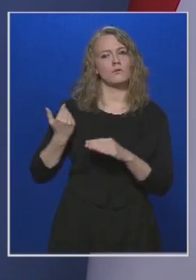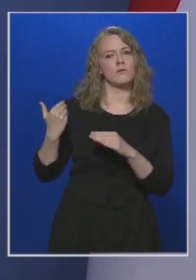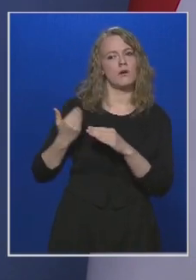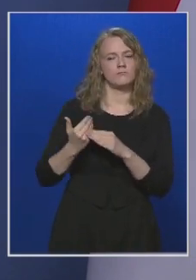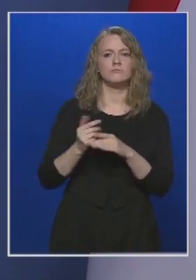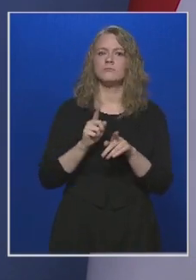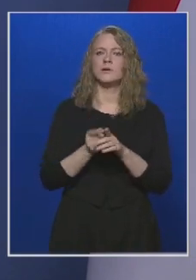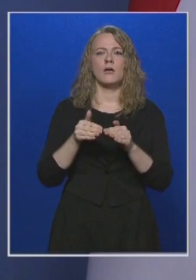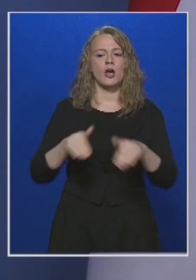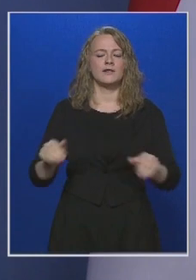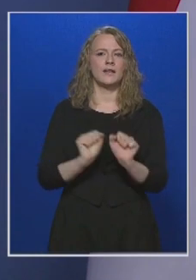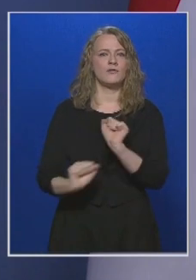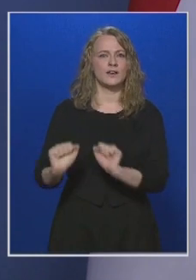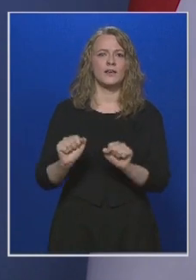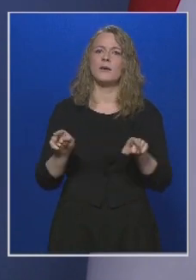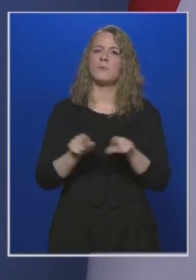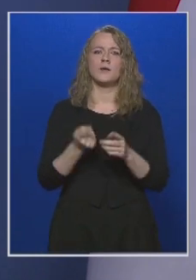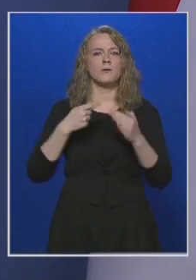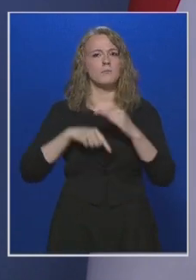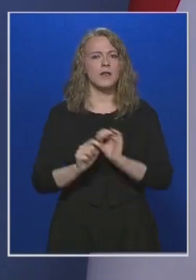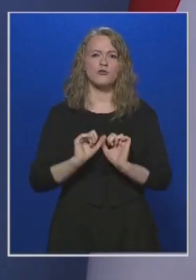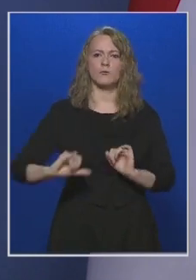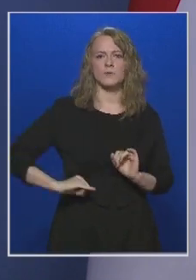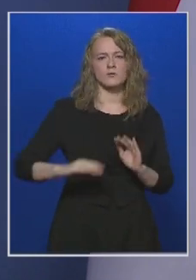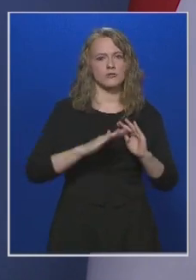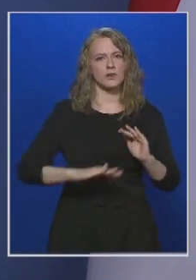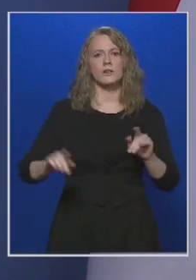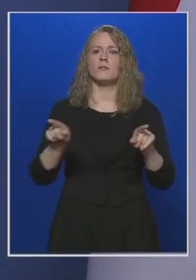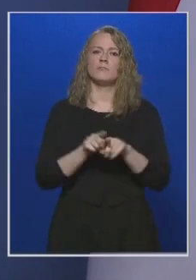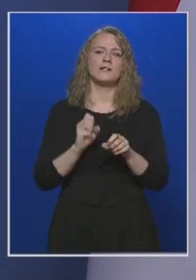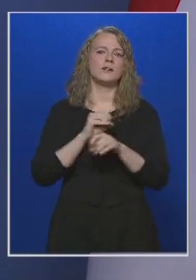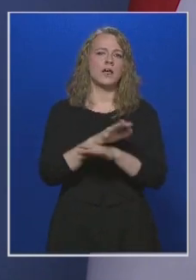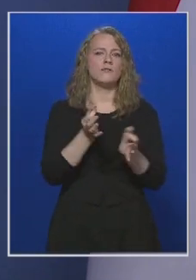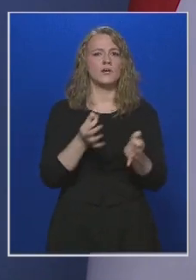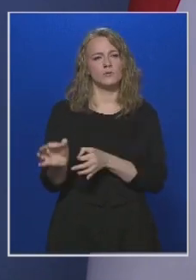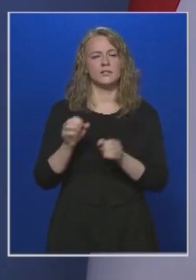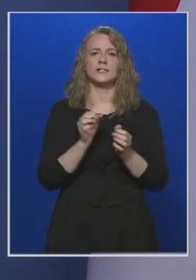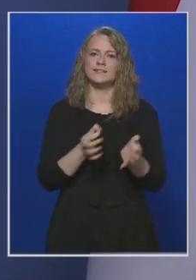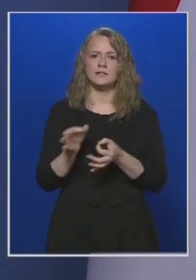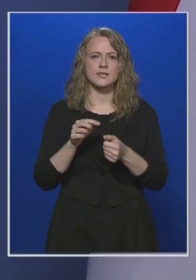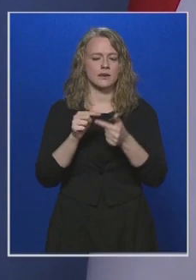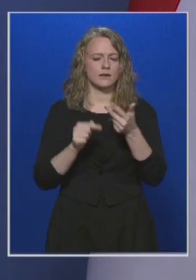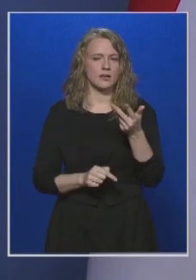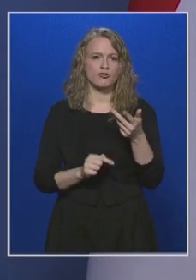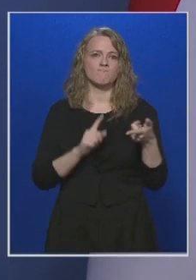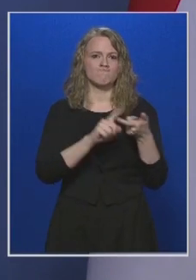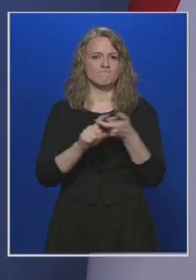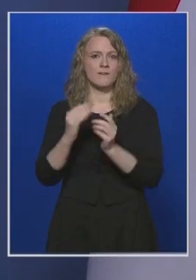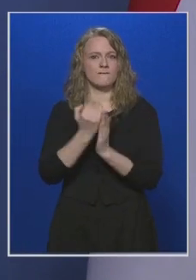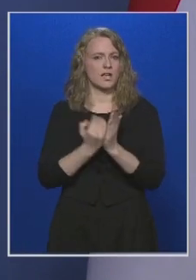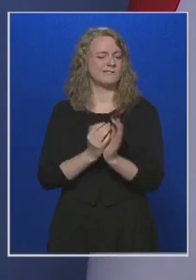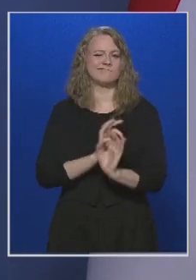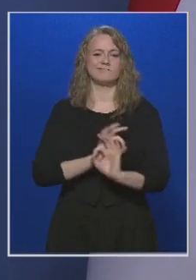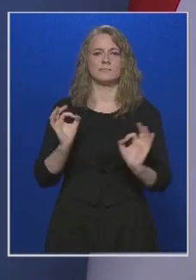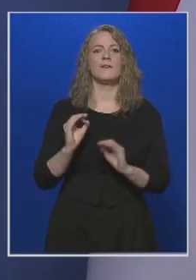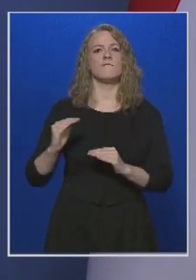mind a határvédelem területén, mind a belső biztonság területén, mint pedig a járványügyi intézkedéseknél a rájuk eső feladatokat kiválóan